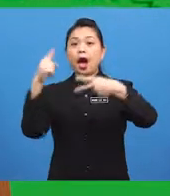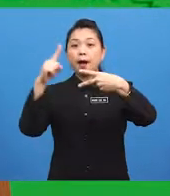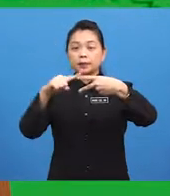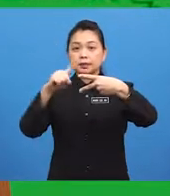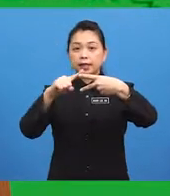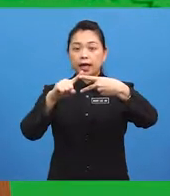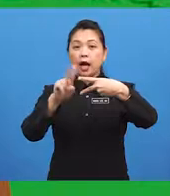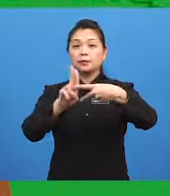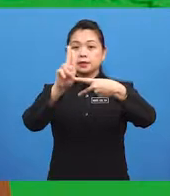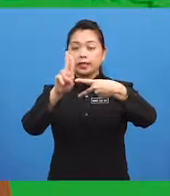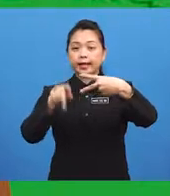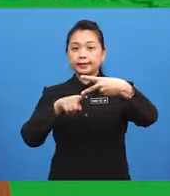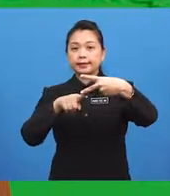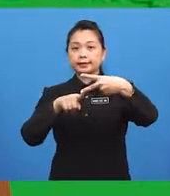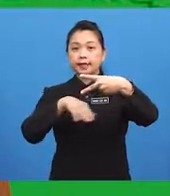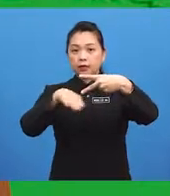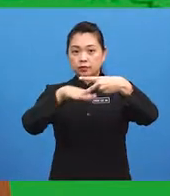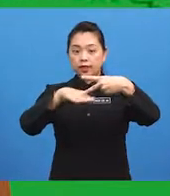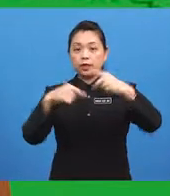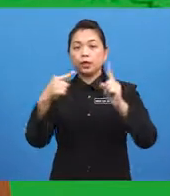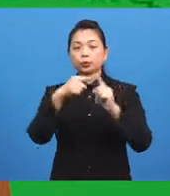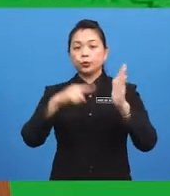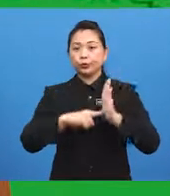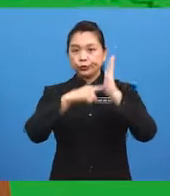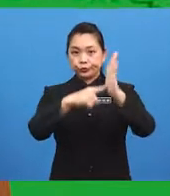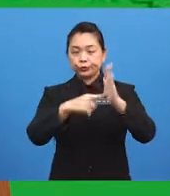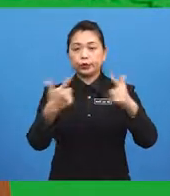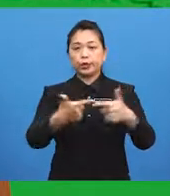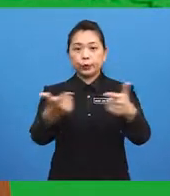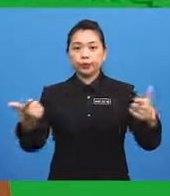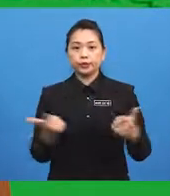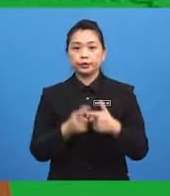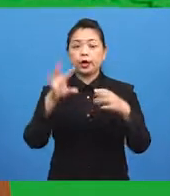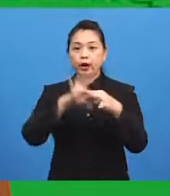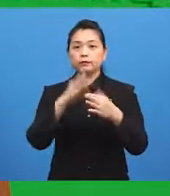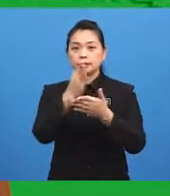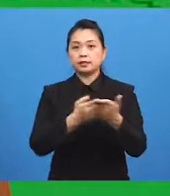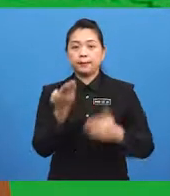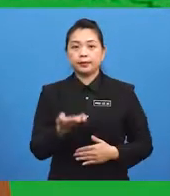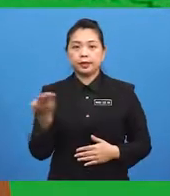...and... ...downstairs... ...to show... ...the location... ...of... ...something.